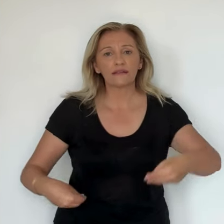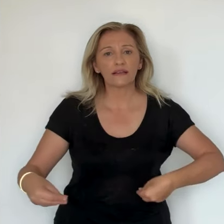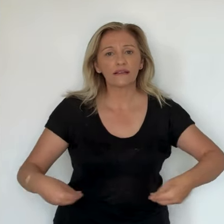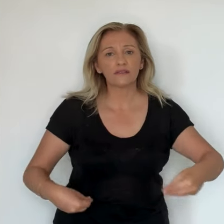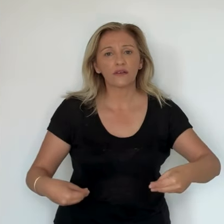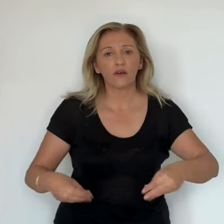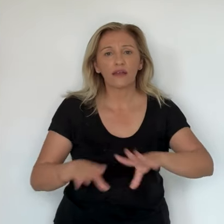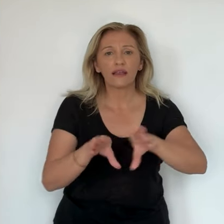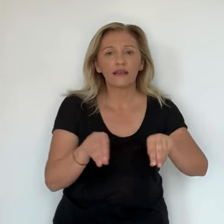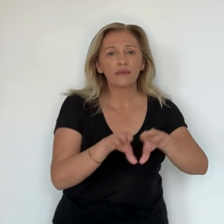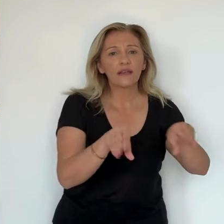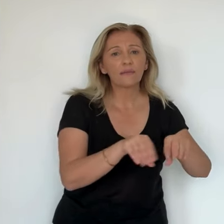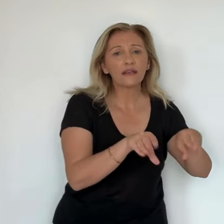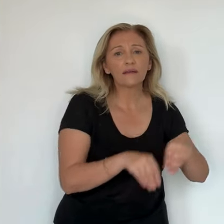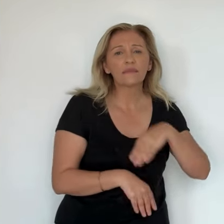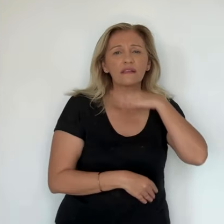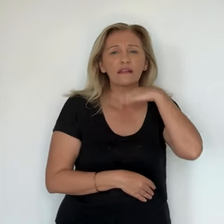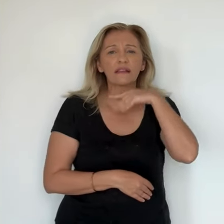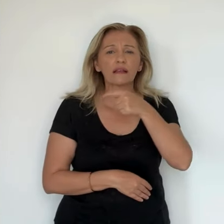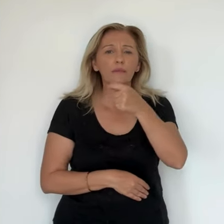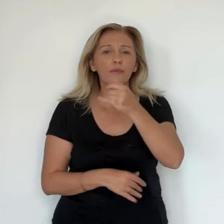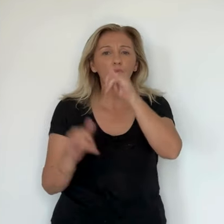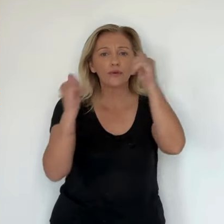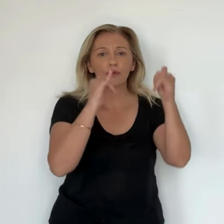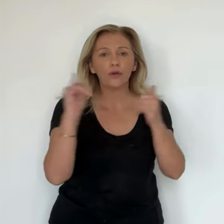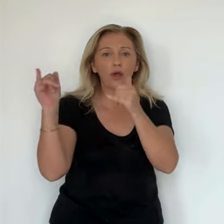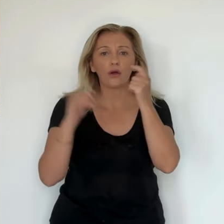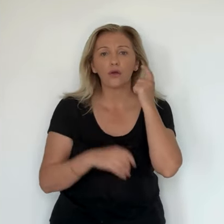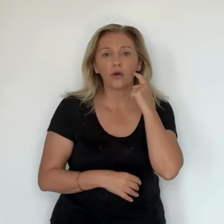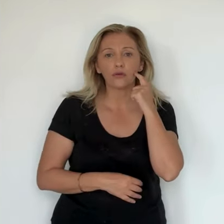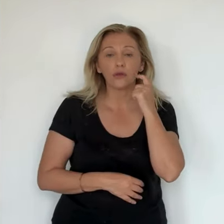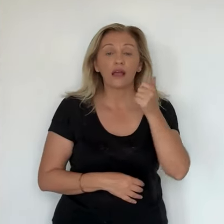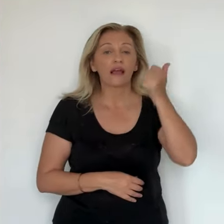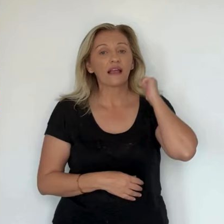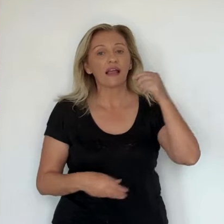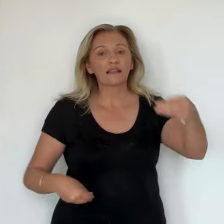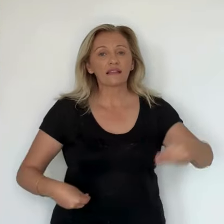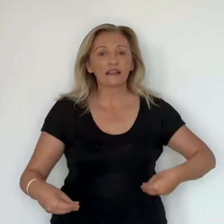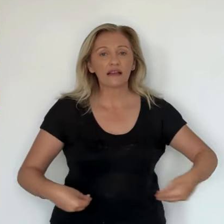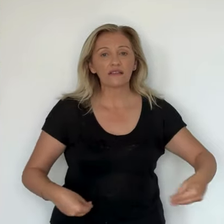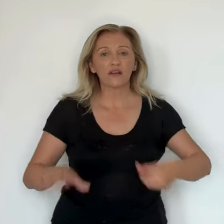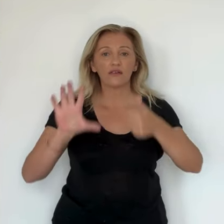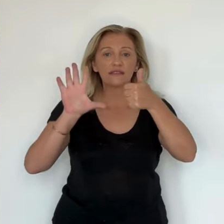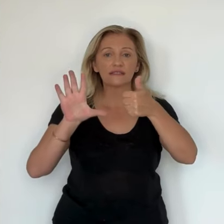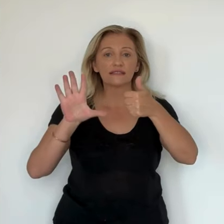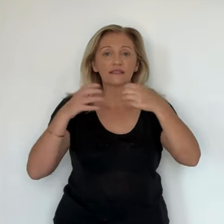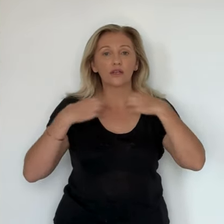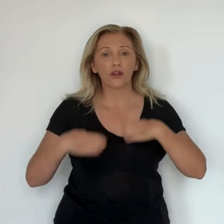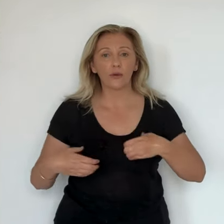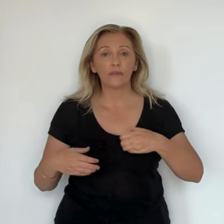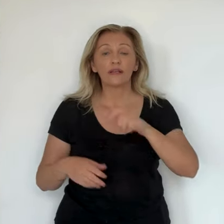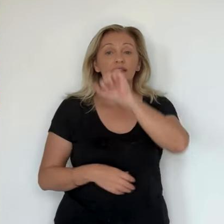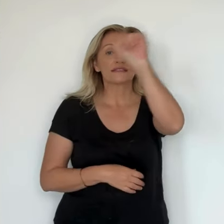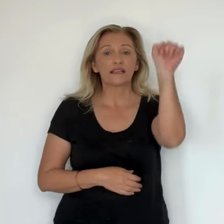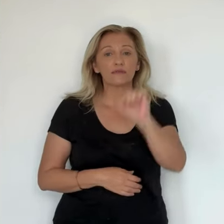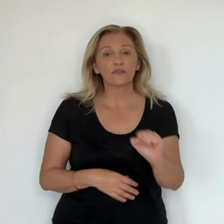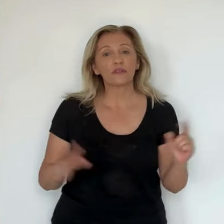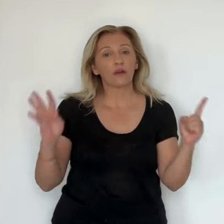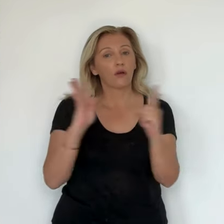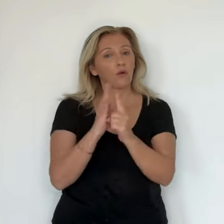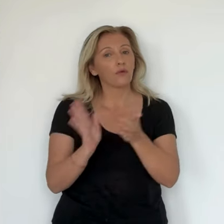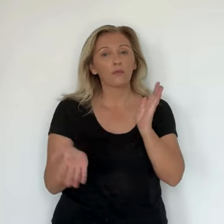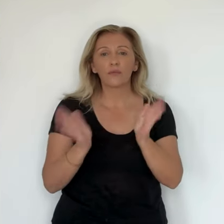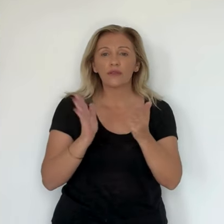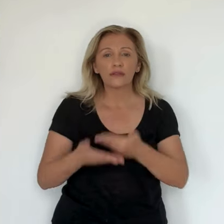'exécutif, trop peu de joueurs corse dans les effectifs. Hier, une réunion entre les dirigeants de ces clubs et Gilles